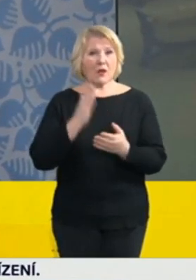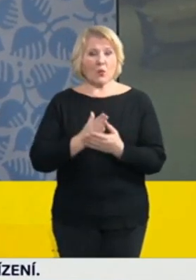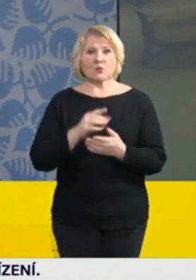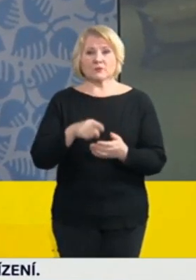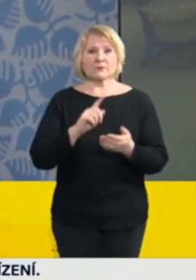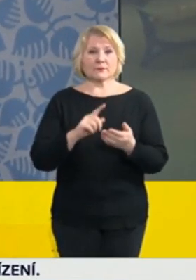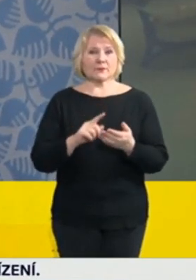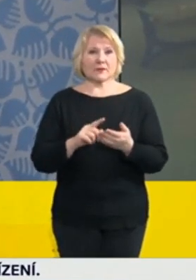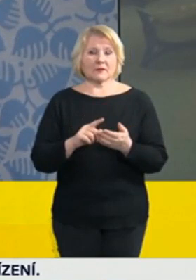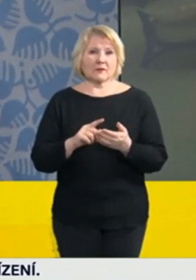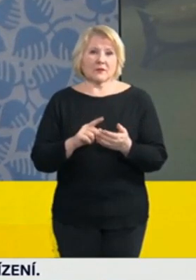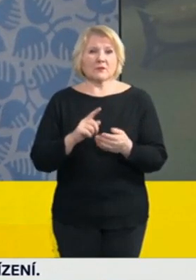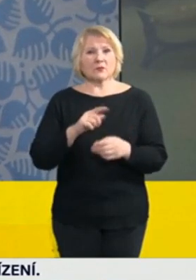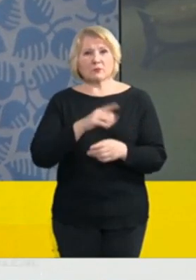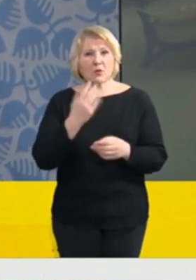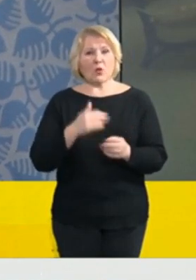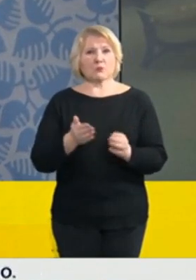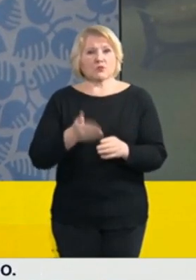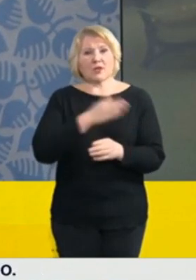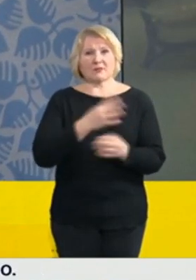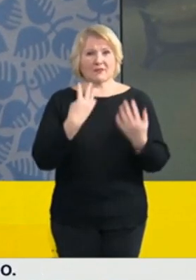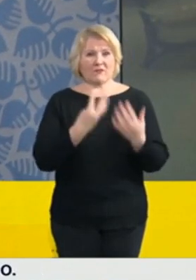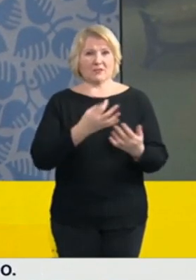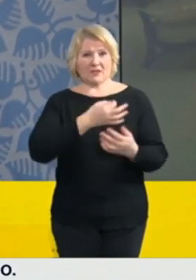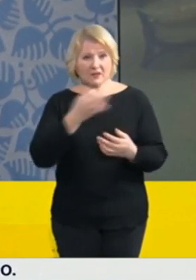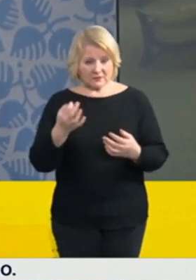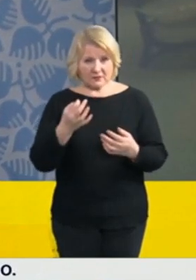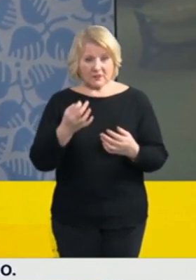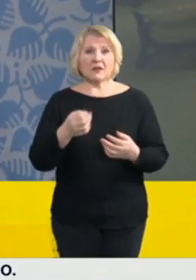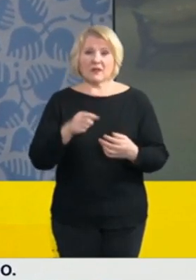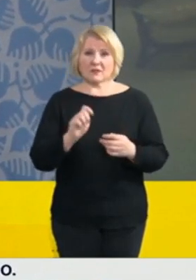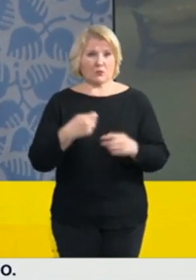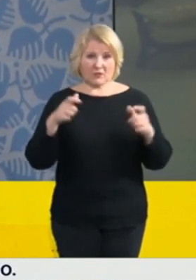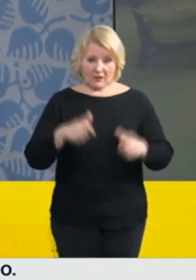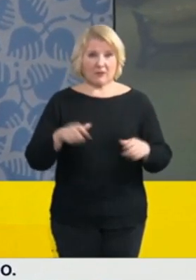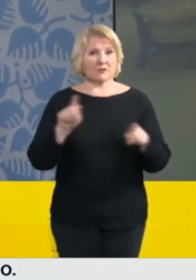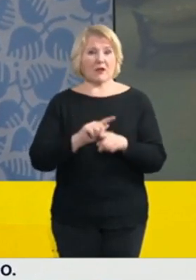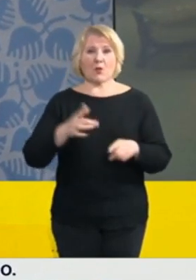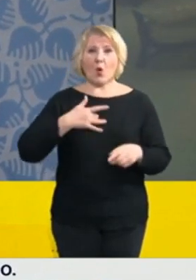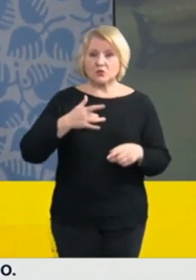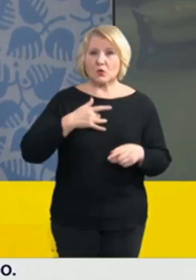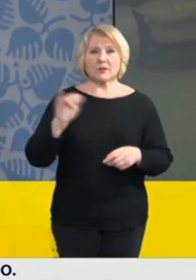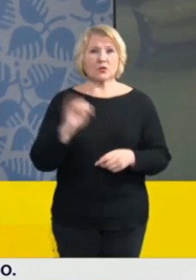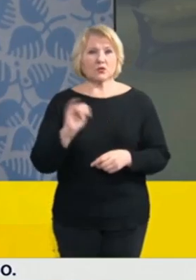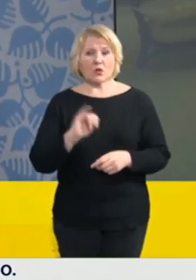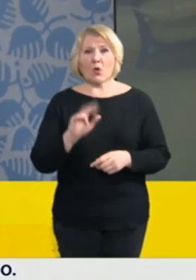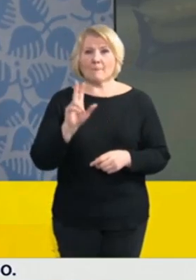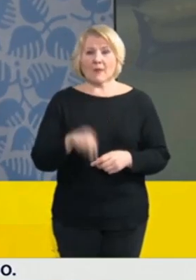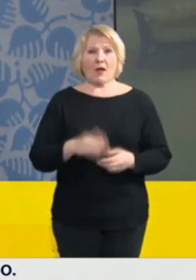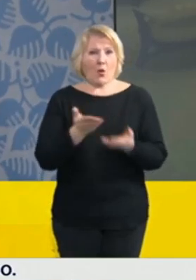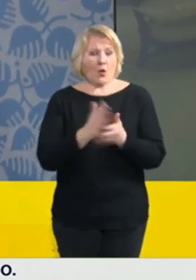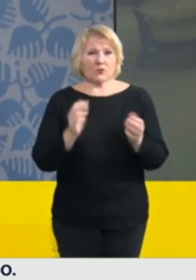něj déle než 90 dní. A rovněž osobám, které mají ukončeno očkování.